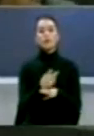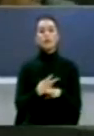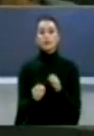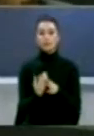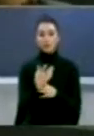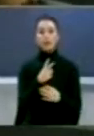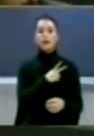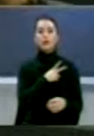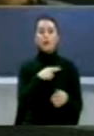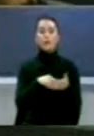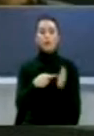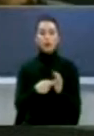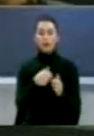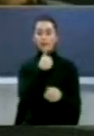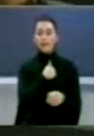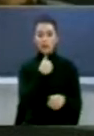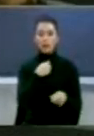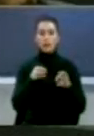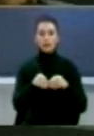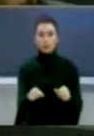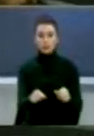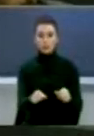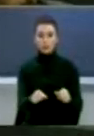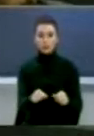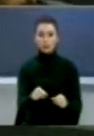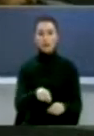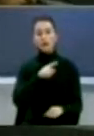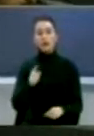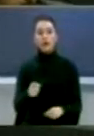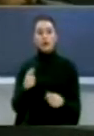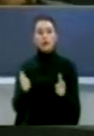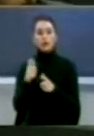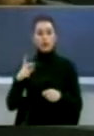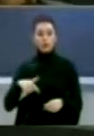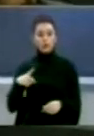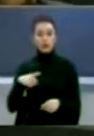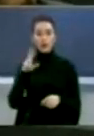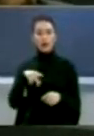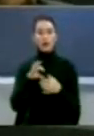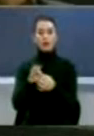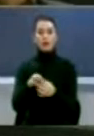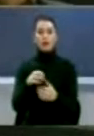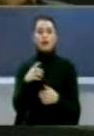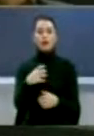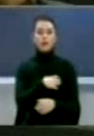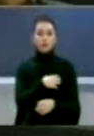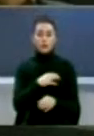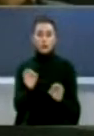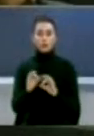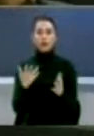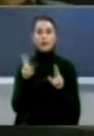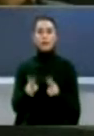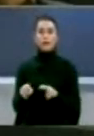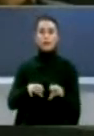të lidhën me zhvillimin, politikat fiskale dhe bujsin Ndërka që të shtylla shtetit social, ligjet për kitazim e sigurimet qoqrore, të drejtate